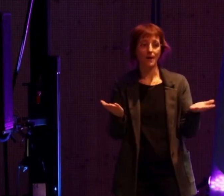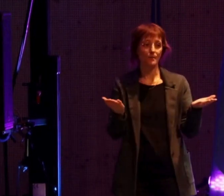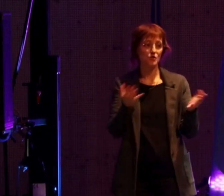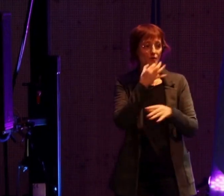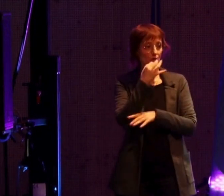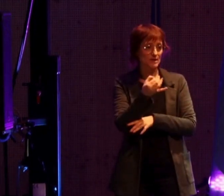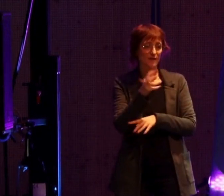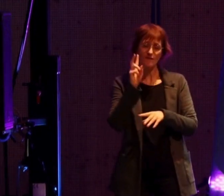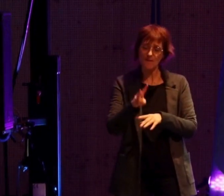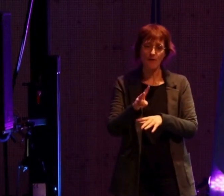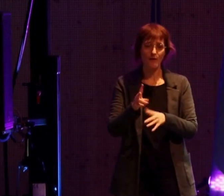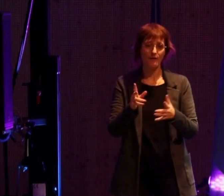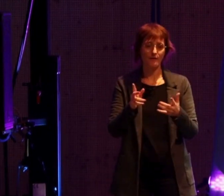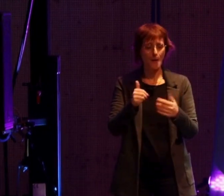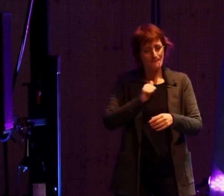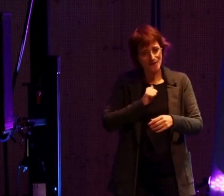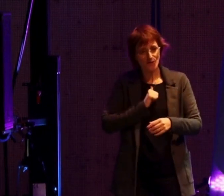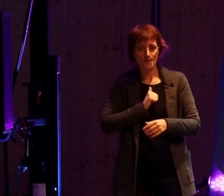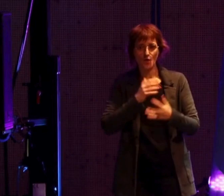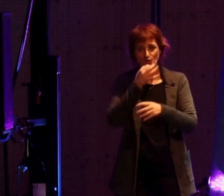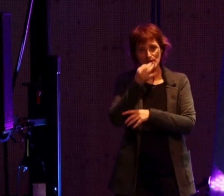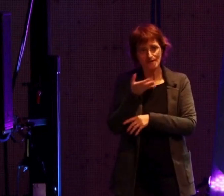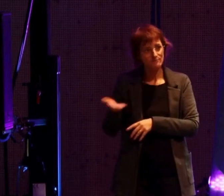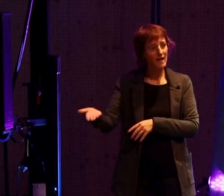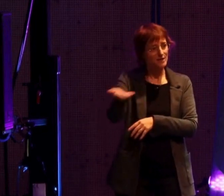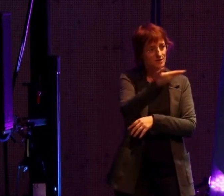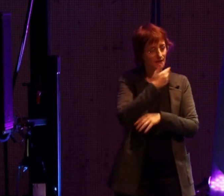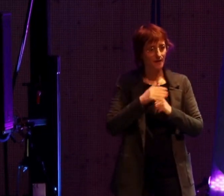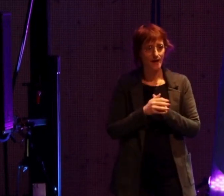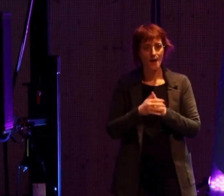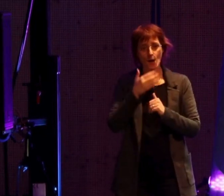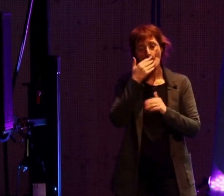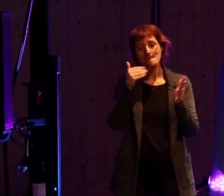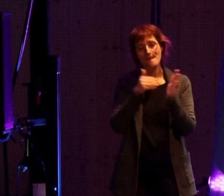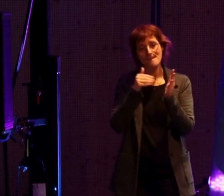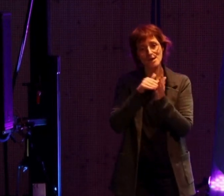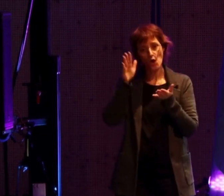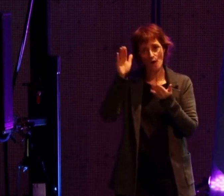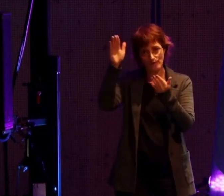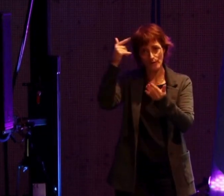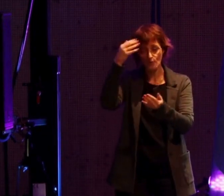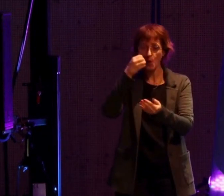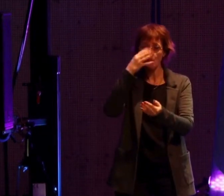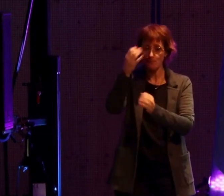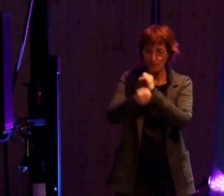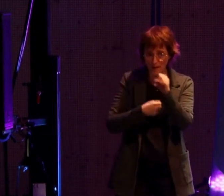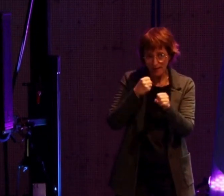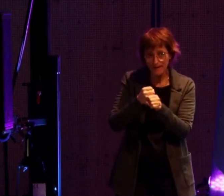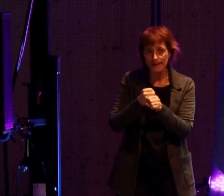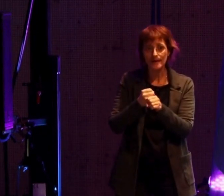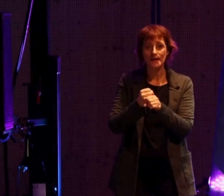façon sincère, d'une façon personnelle, de vous présenter tous mes voeux de bonnes et d'heureuses années